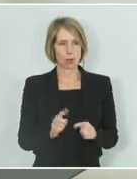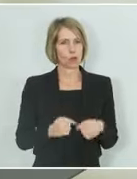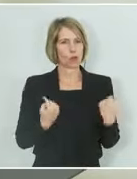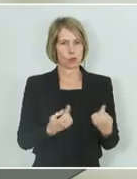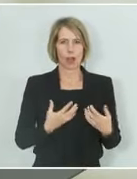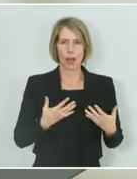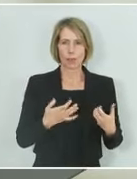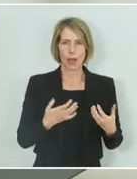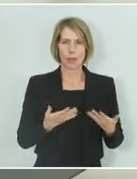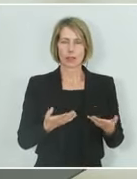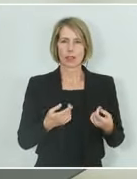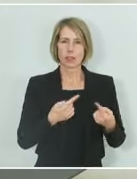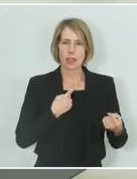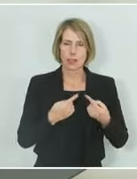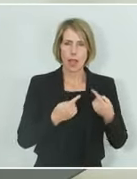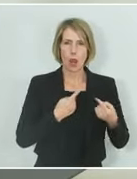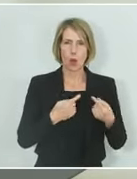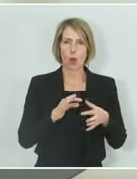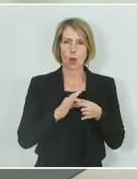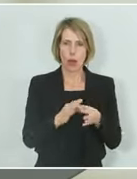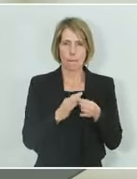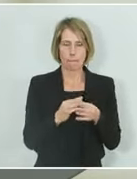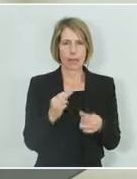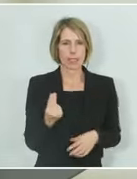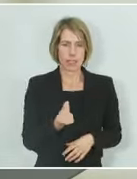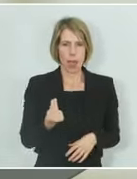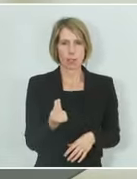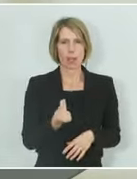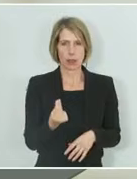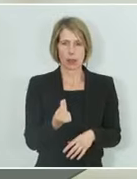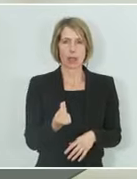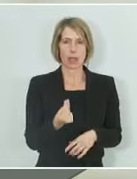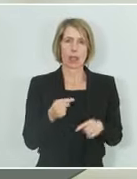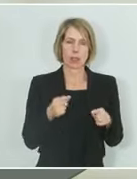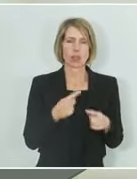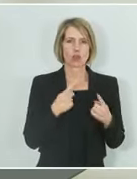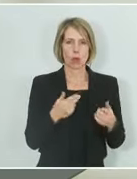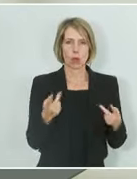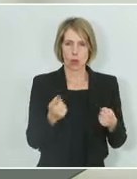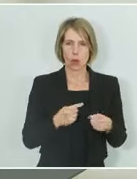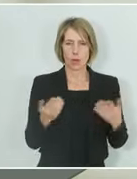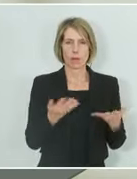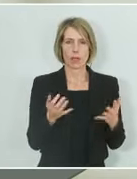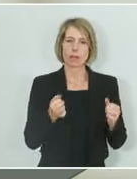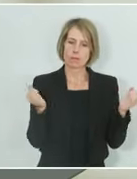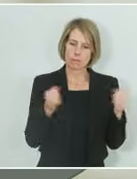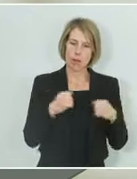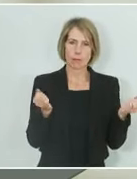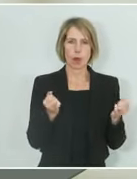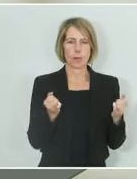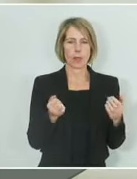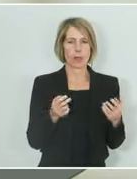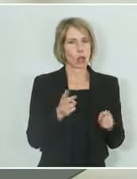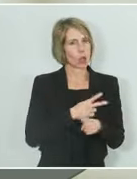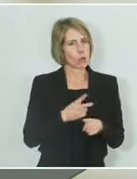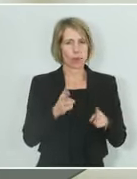Dialog mit Serbien. Dieser Dialog sollte zu einem Abkommen über die vollständige Normalisierung der